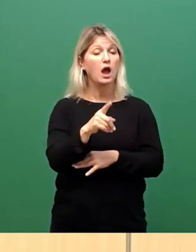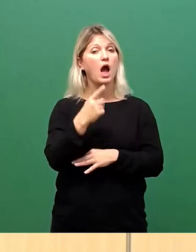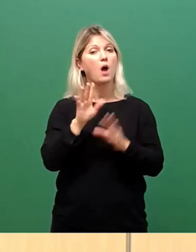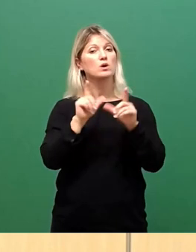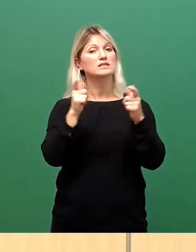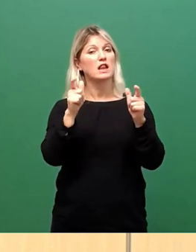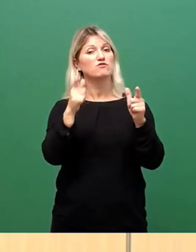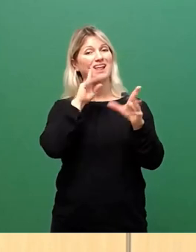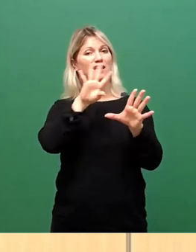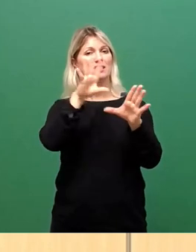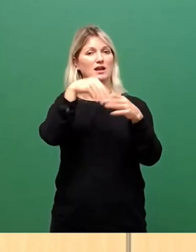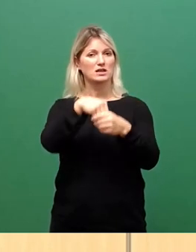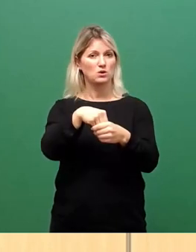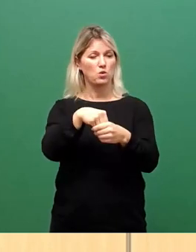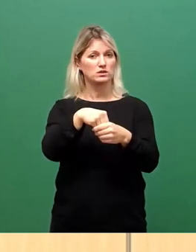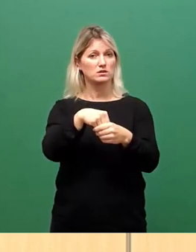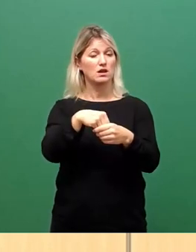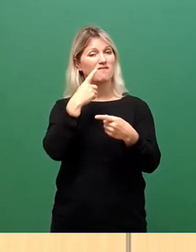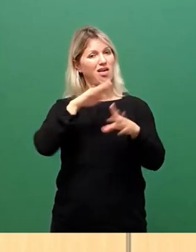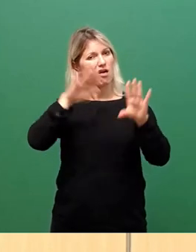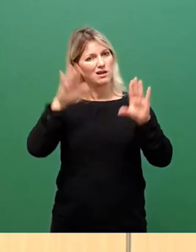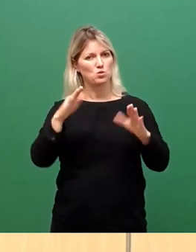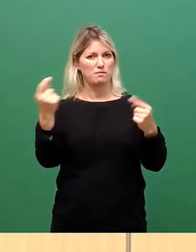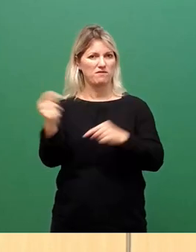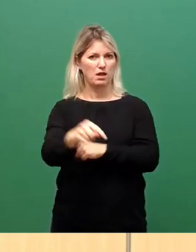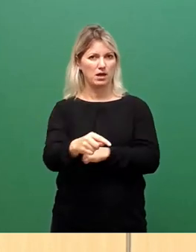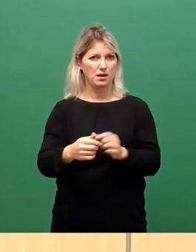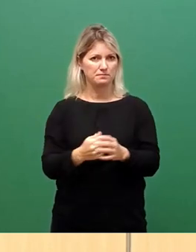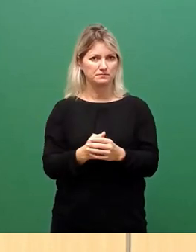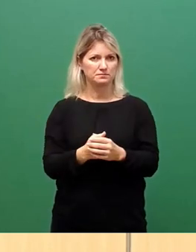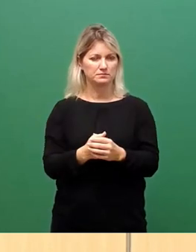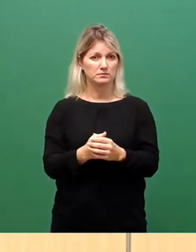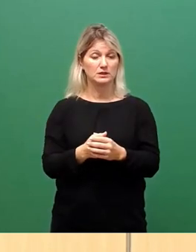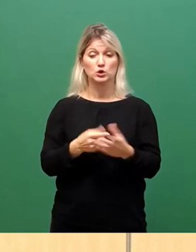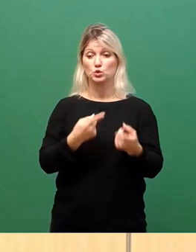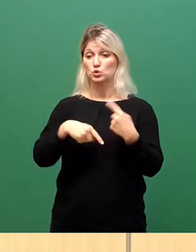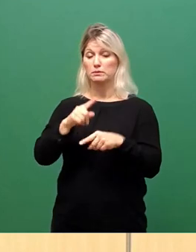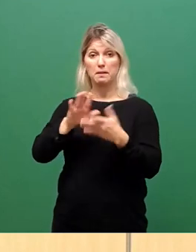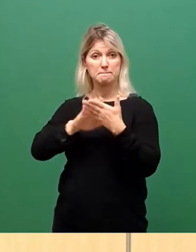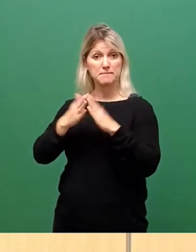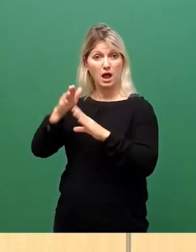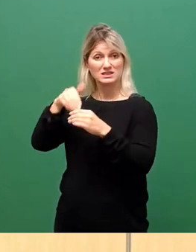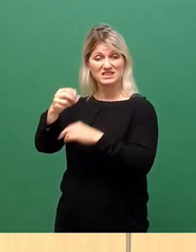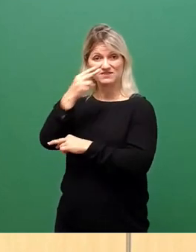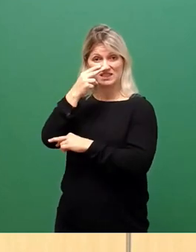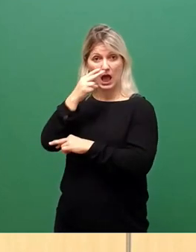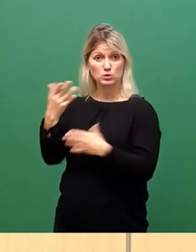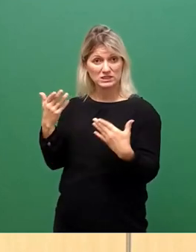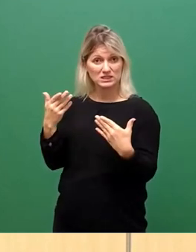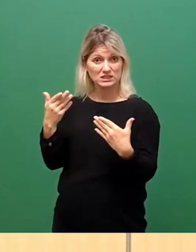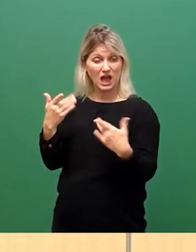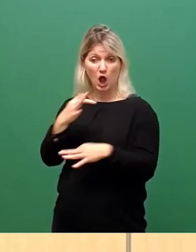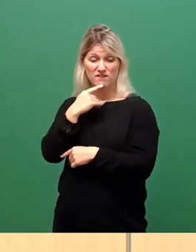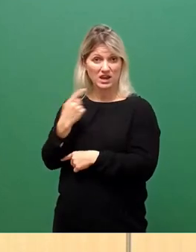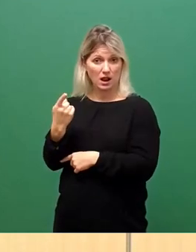Asylbewerberinnen und Asylbewerbern. Wie das in der Praxis funktioniert und in vielen Fällen eben überhaupt ganz und gar nicht